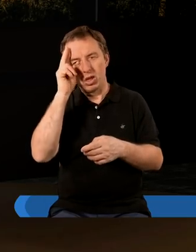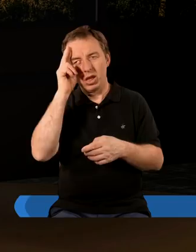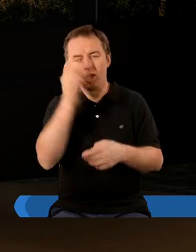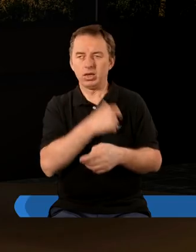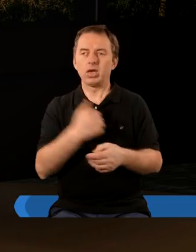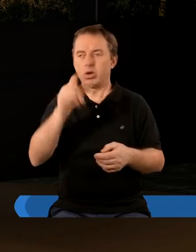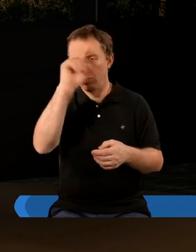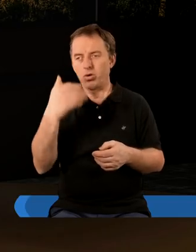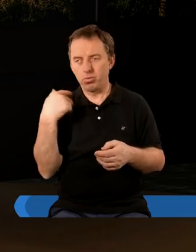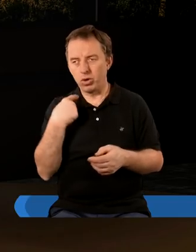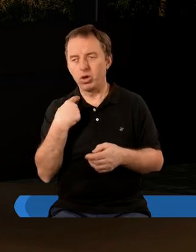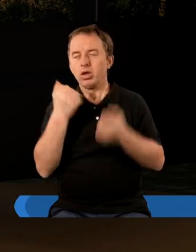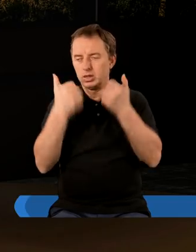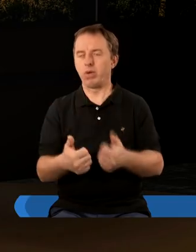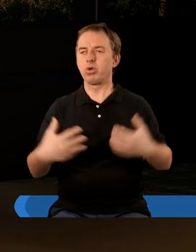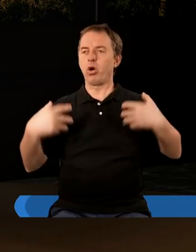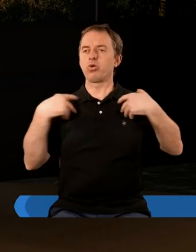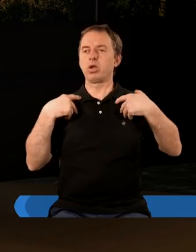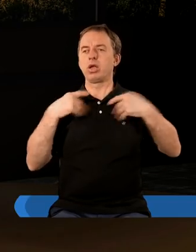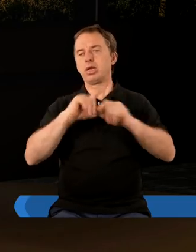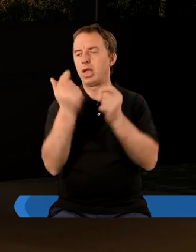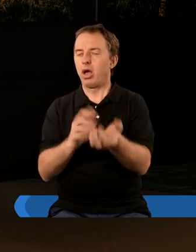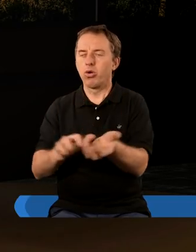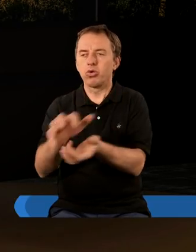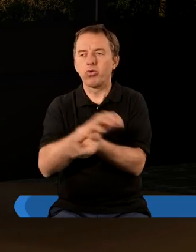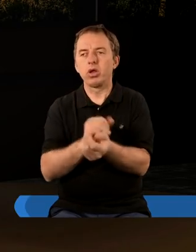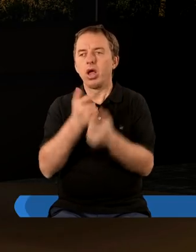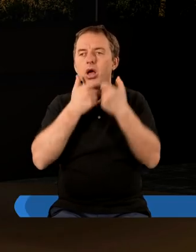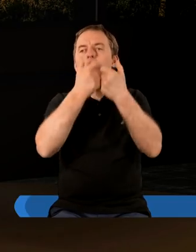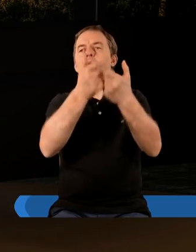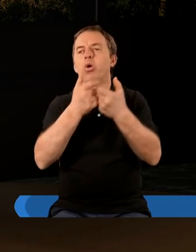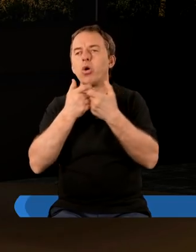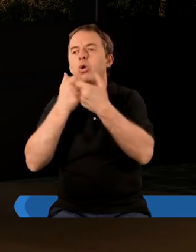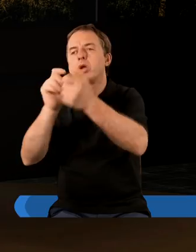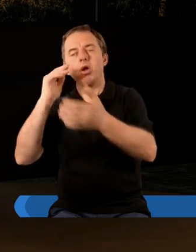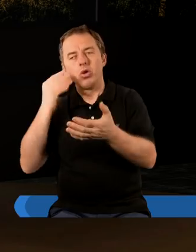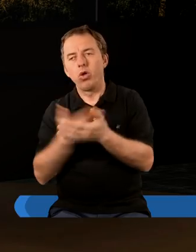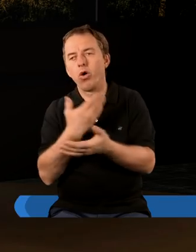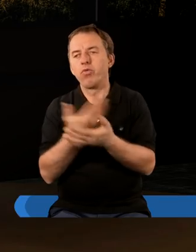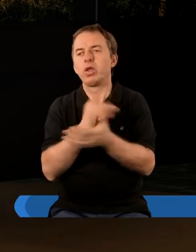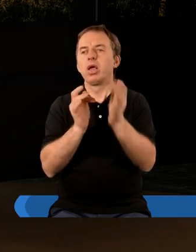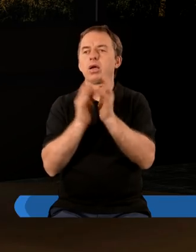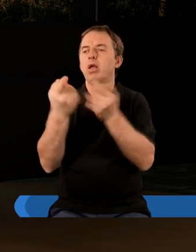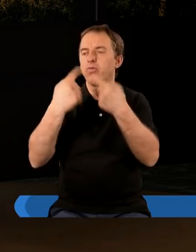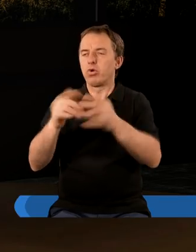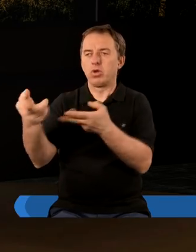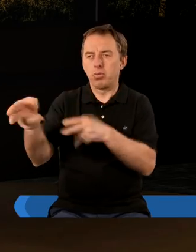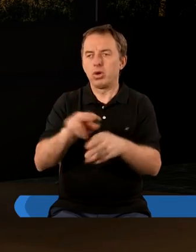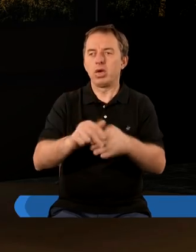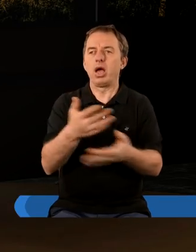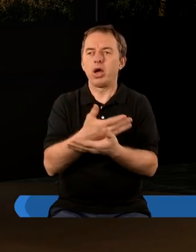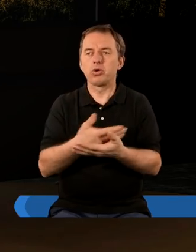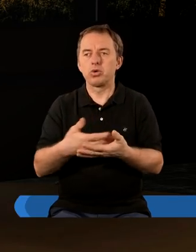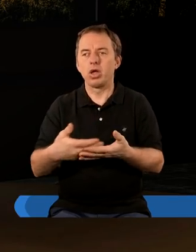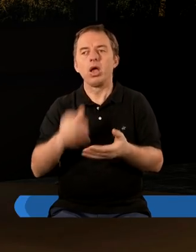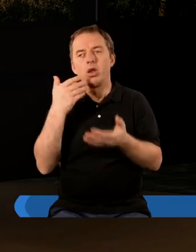sprawia że serca tych ludzi stają się ożywione i na całym świecie zaczyna być głoszona nowina o tym że Chrystus wkrótce przyjdzie na